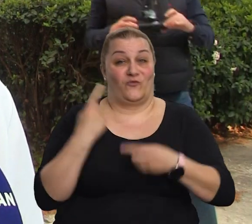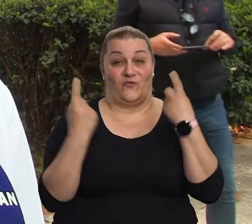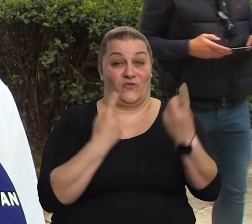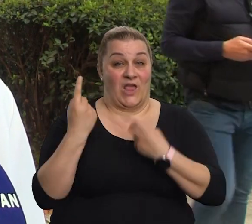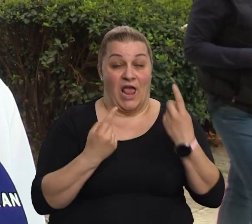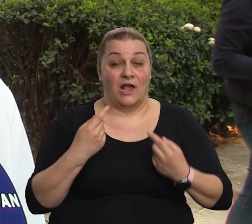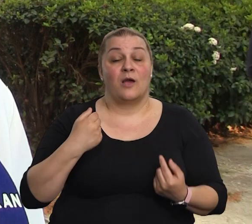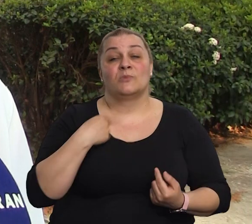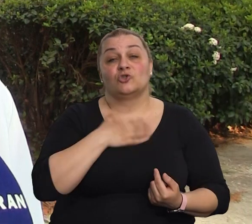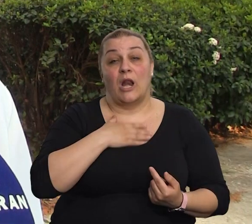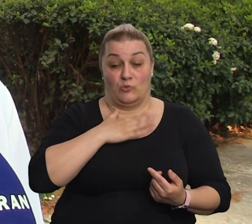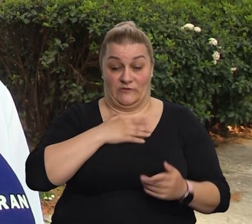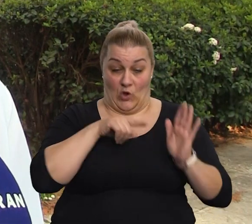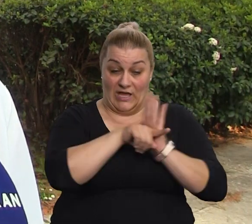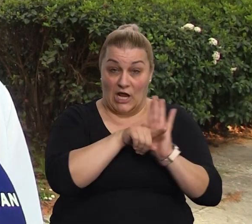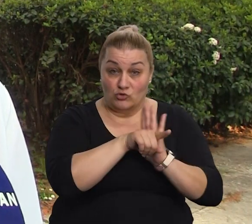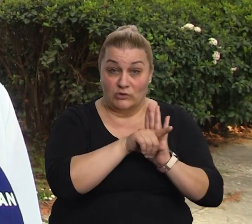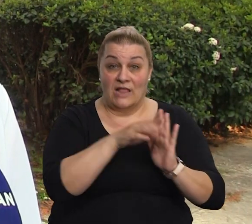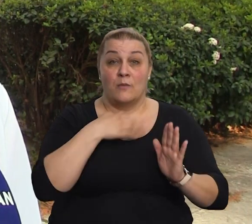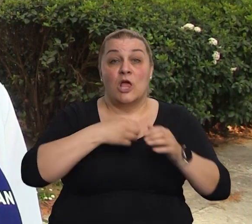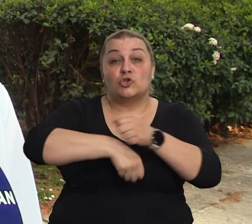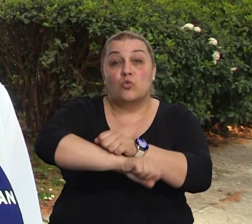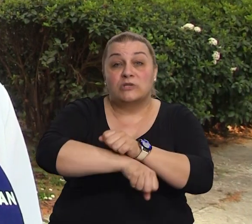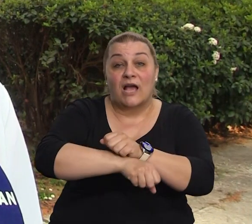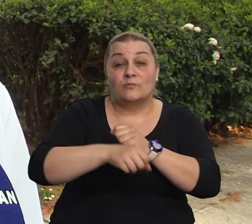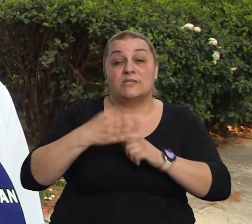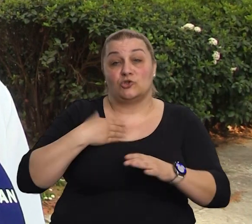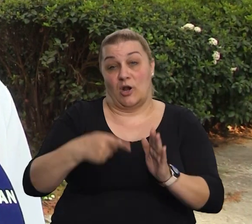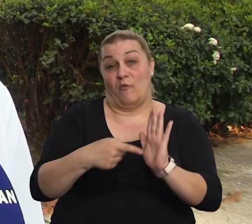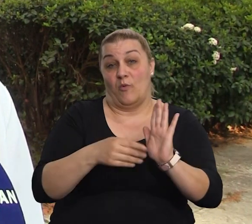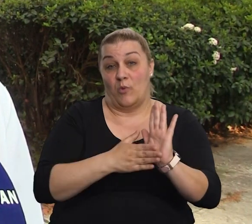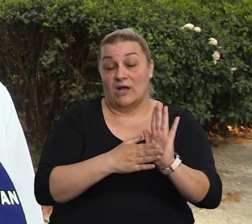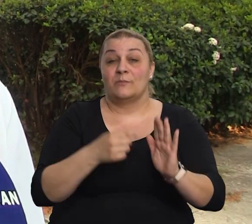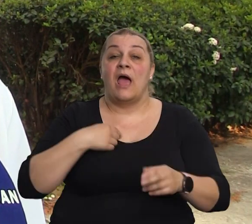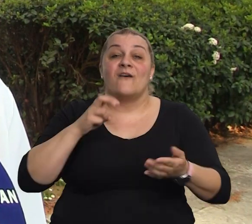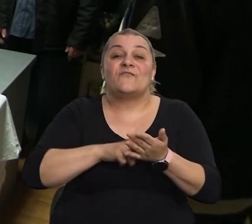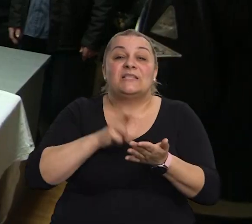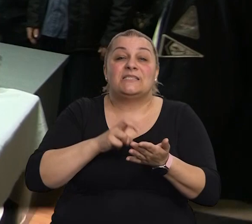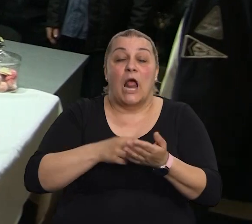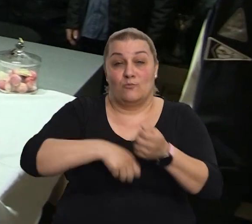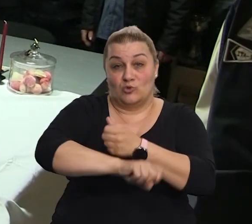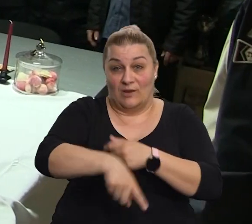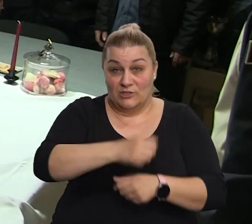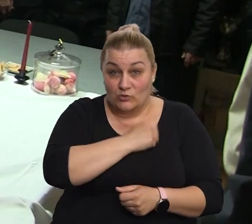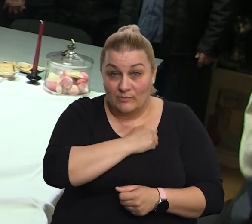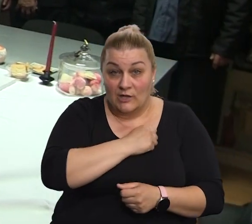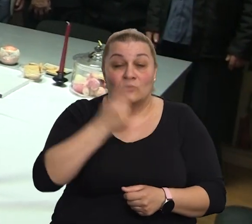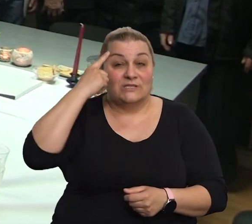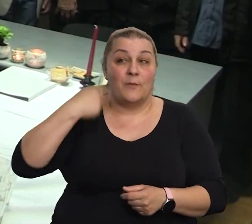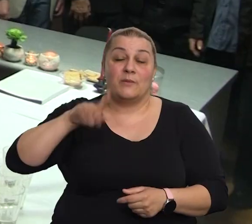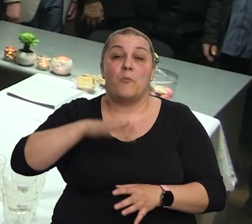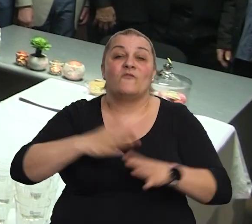nastavimo da se kroz svoje rezultate, kroz svoje utakmice to opravdamo i evo, veselim se utakmicama u Splitu i da ćemo imati veliku potrušku.